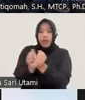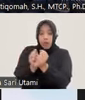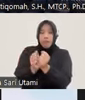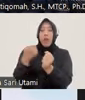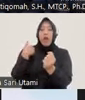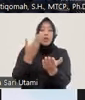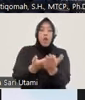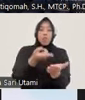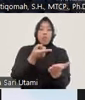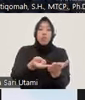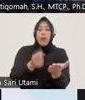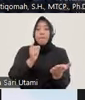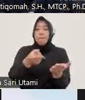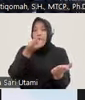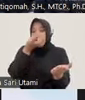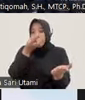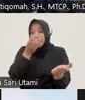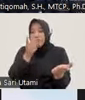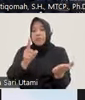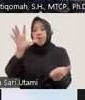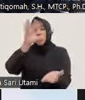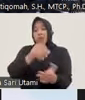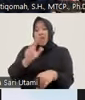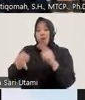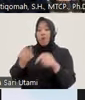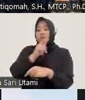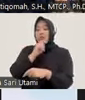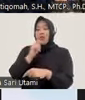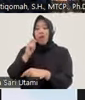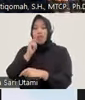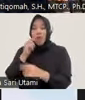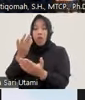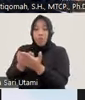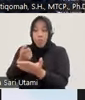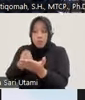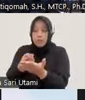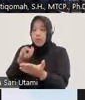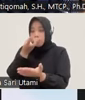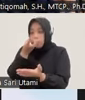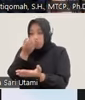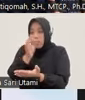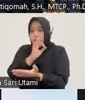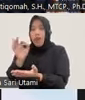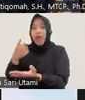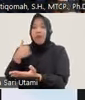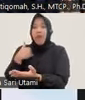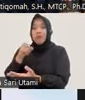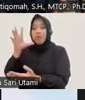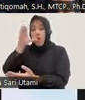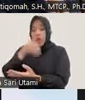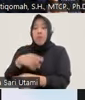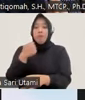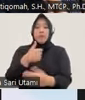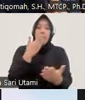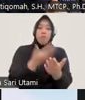pemakaian satu hari nah kalau misalnya tidak ditemukan pemakaian barang bukti selama satu hari itu tadi bisa kemudian dibuktikan dengan